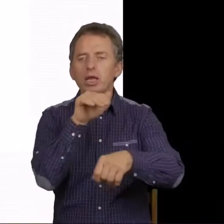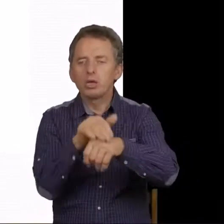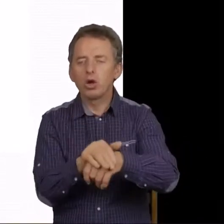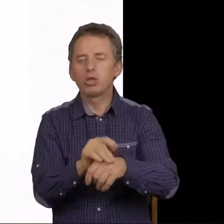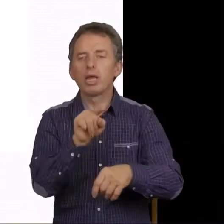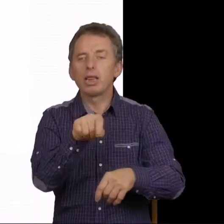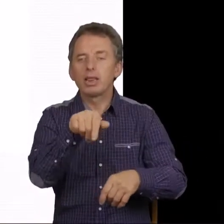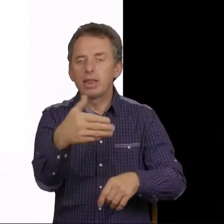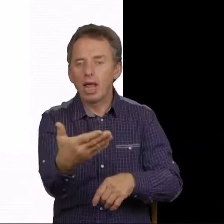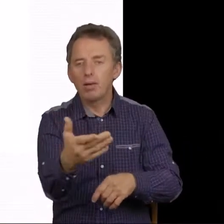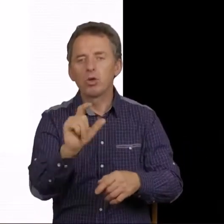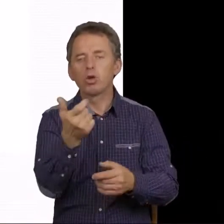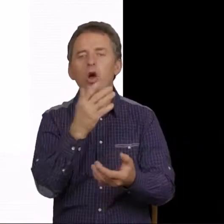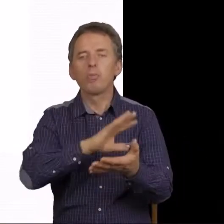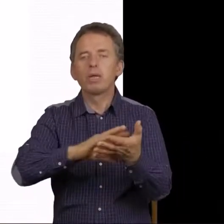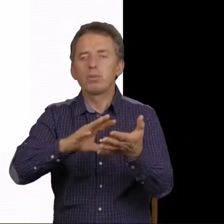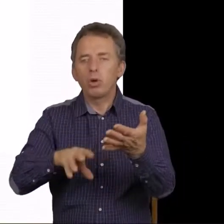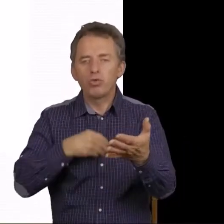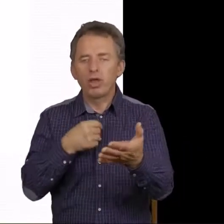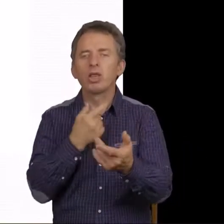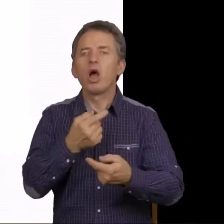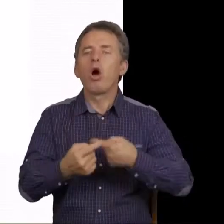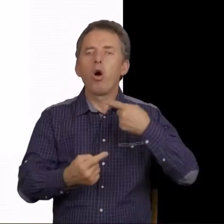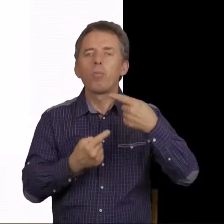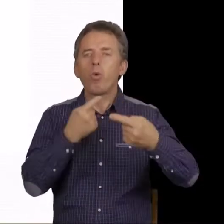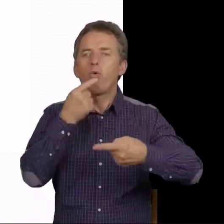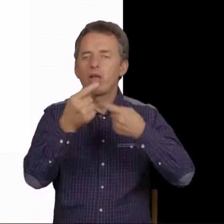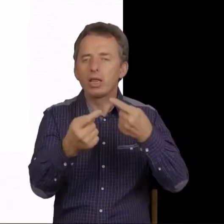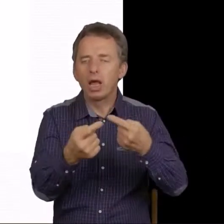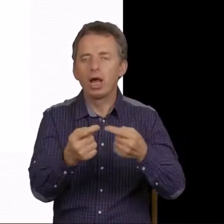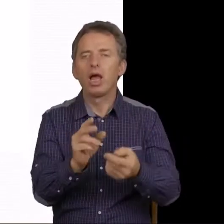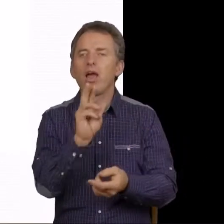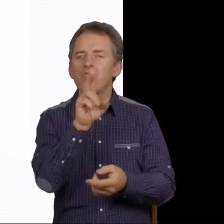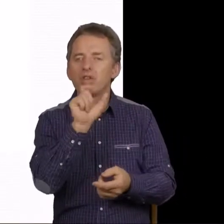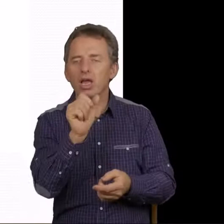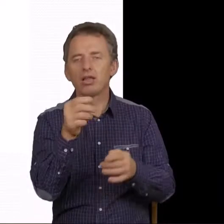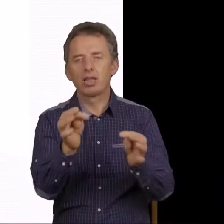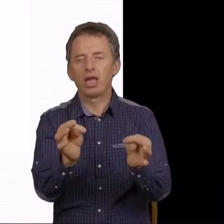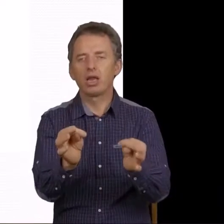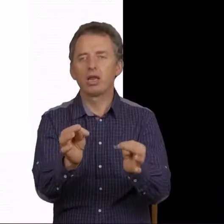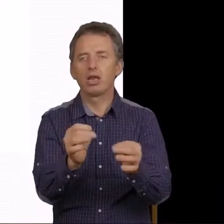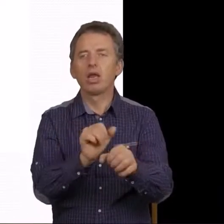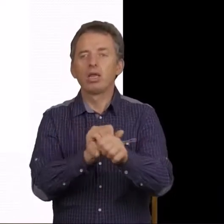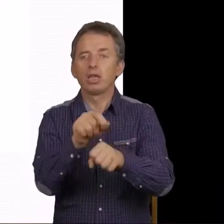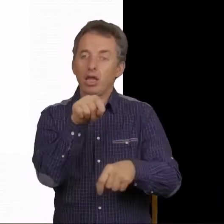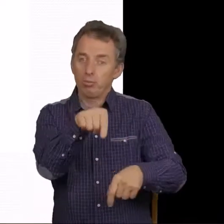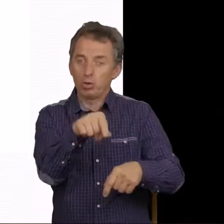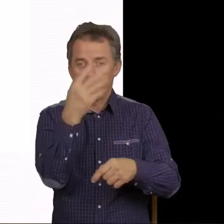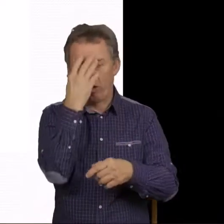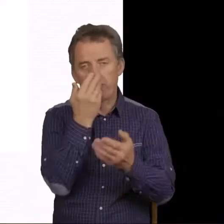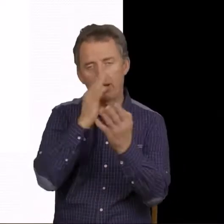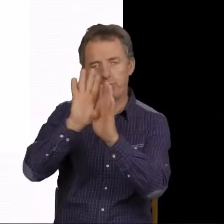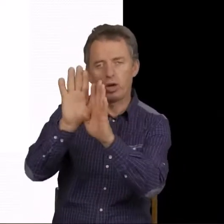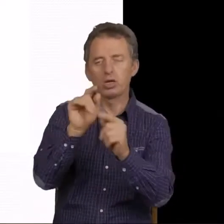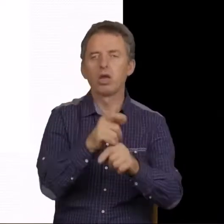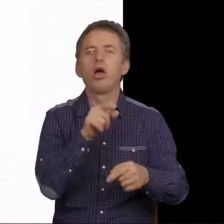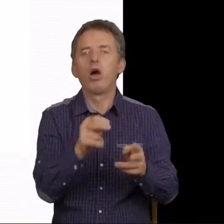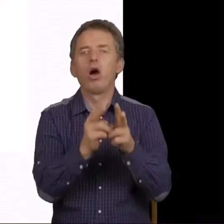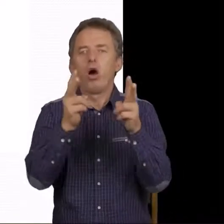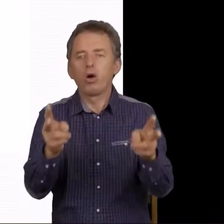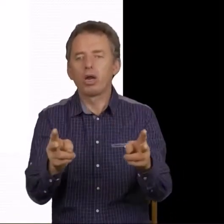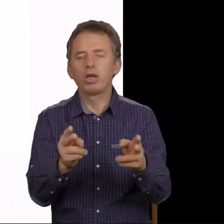tym, co Biblia opowiada. A więc w tej chwili jesteśmy tutaj, w okresie tej